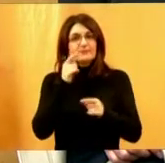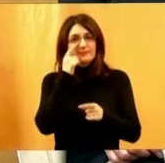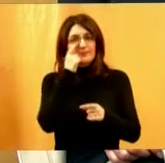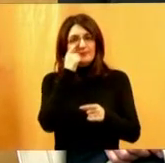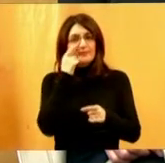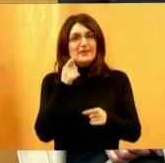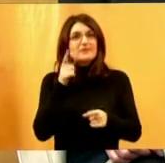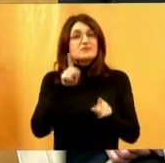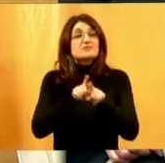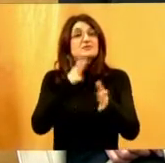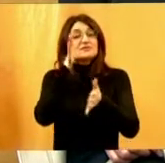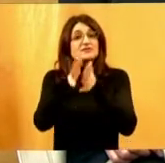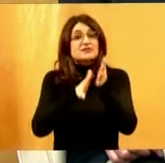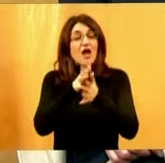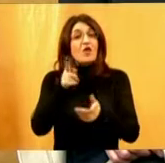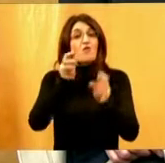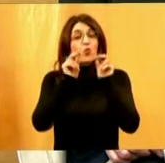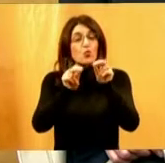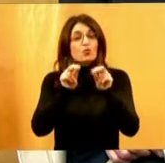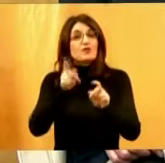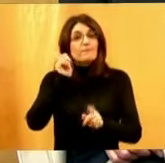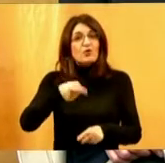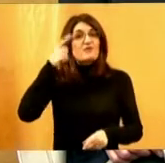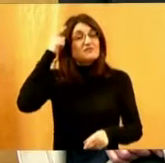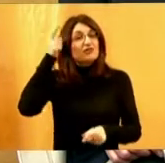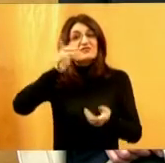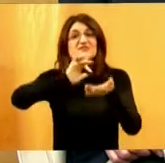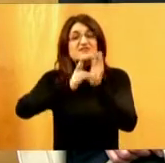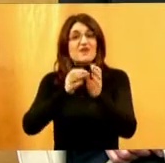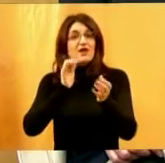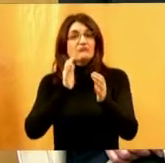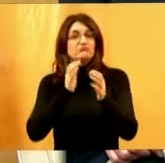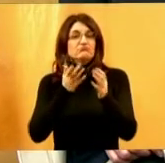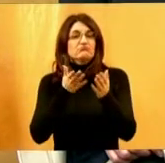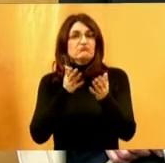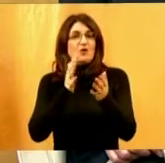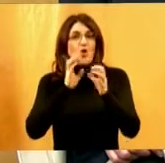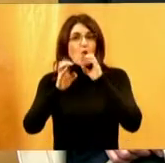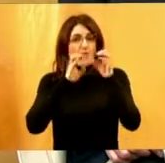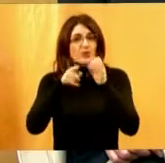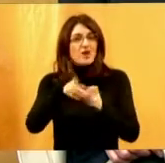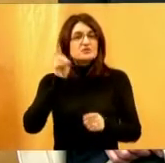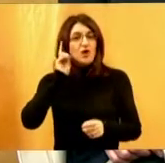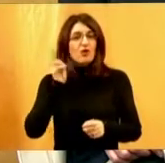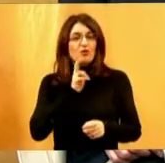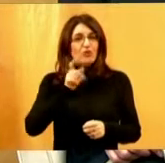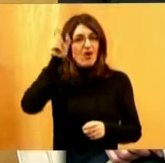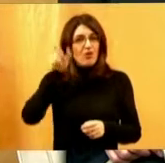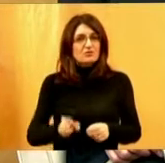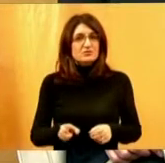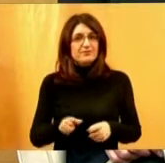uče znakovni jezik i komunikaciju sa gluhim osobama. Dakle,